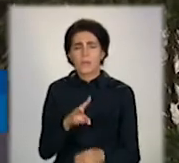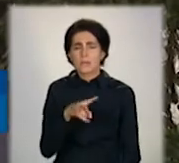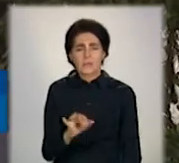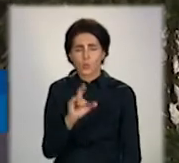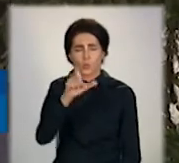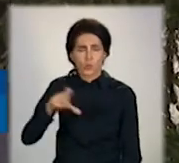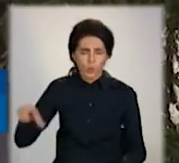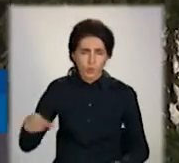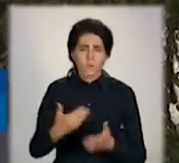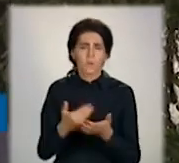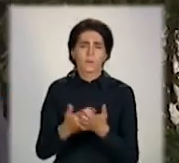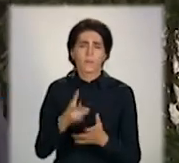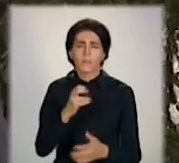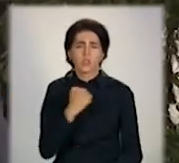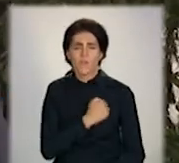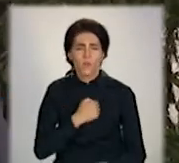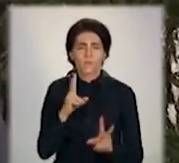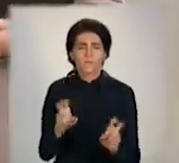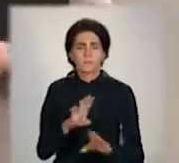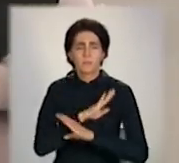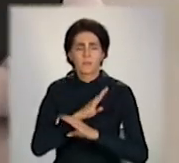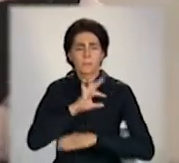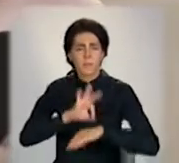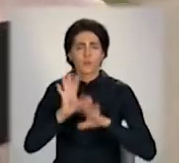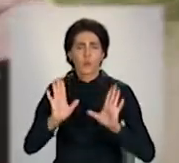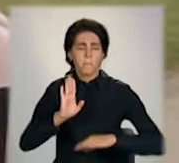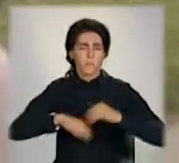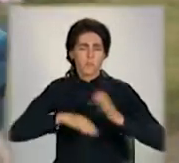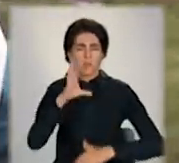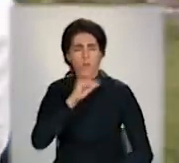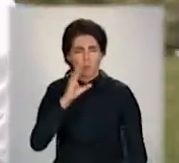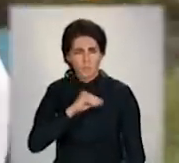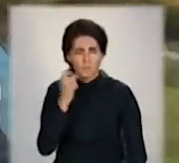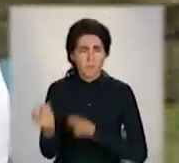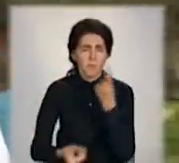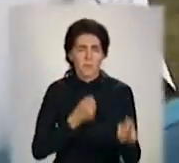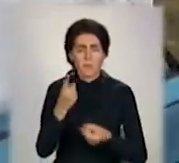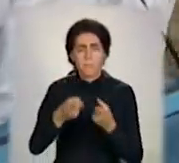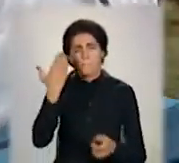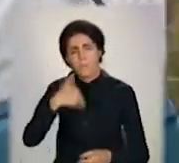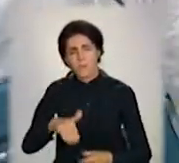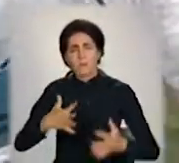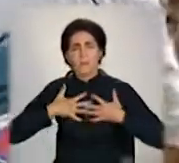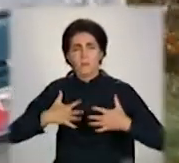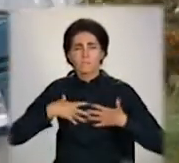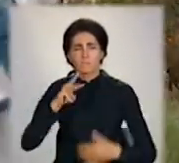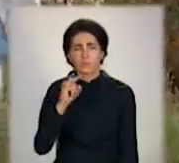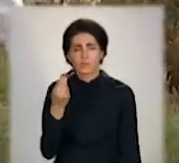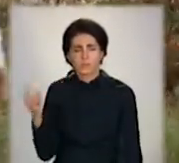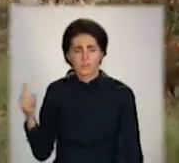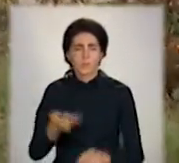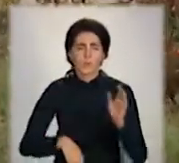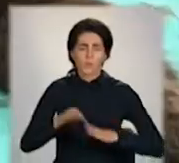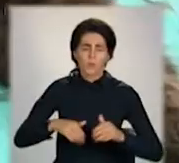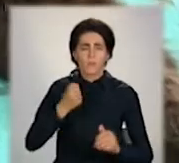Його можна тільки профілактиувати. Це смертельне заболівання. Серед симптомів сказу у тварин – параліч дихальних м'язів та кінцівок. Слина